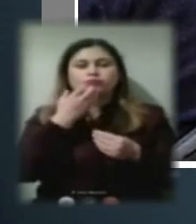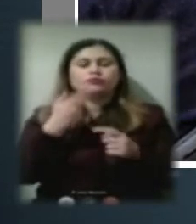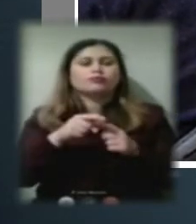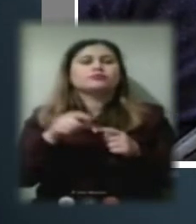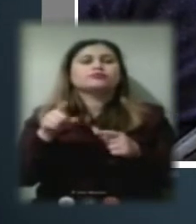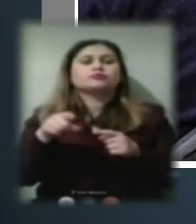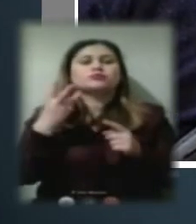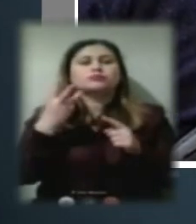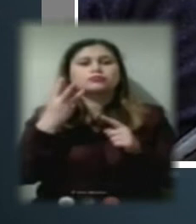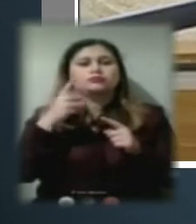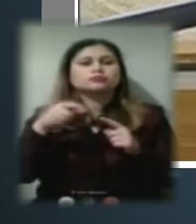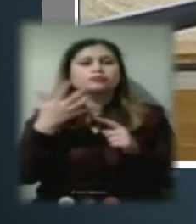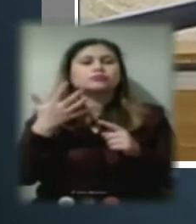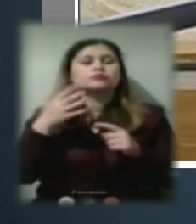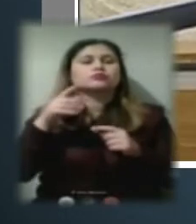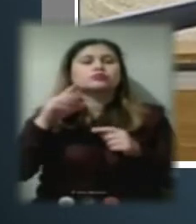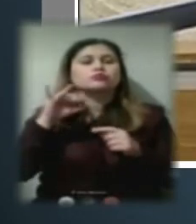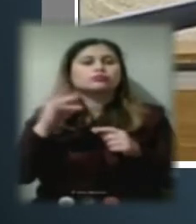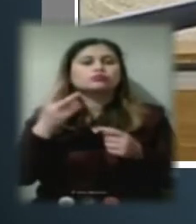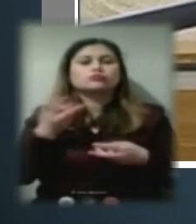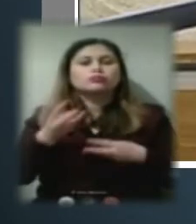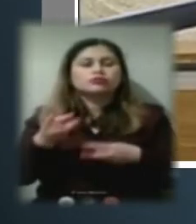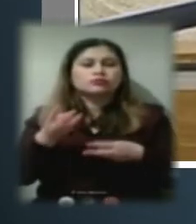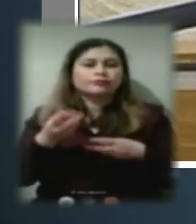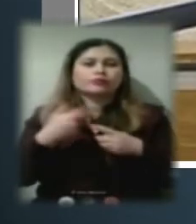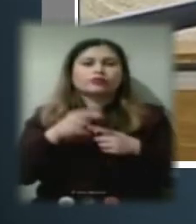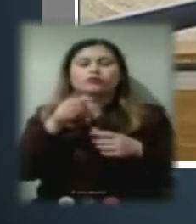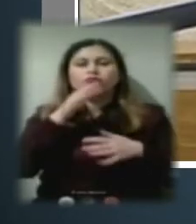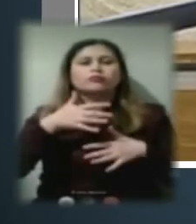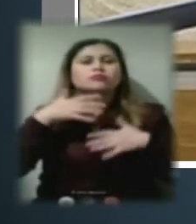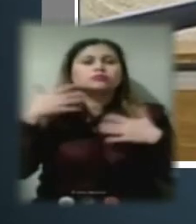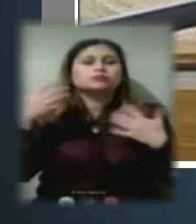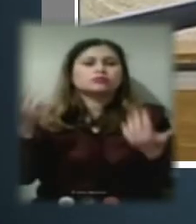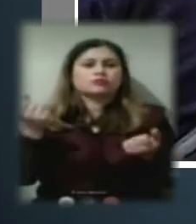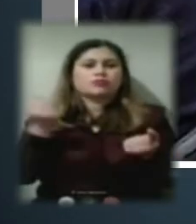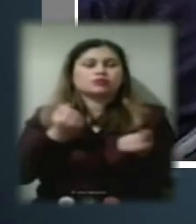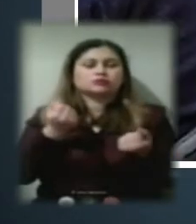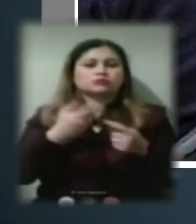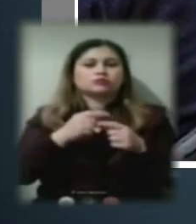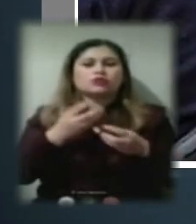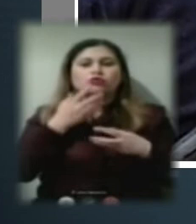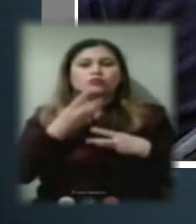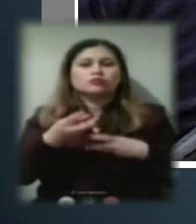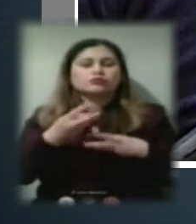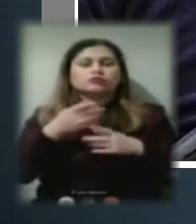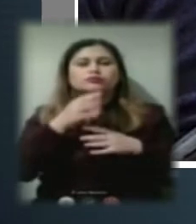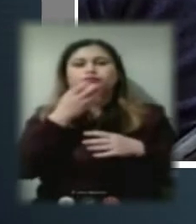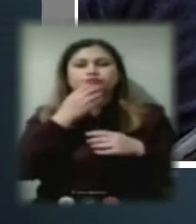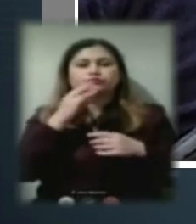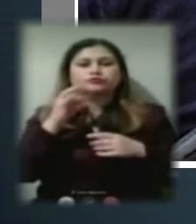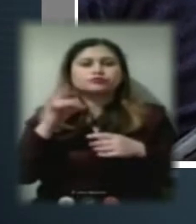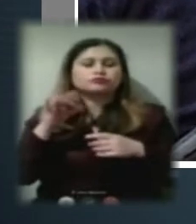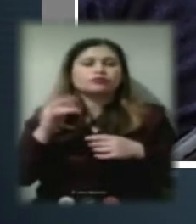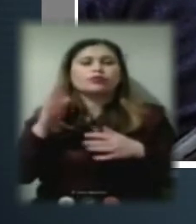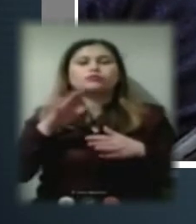тисячі тонн, які треба розігріти. І коли ця махина, вона пішла на розігрів і пішує теплоносій до будинків, а будинки не